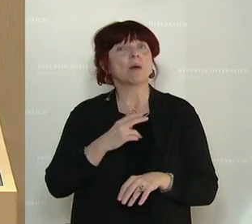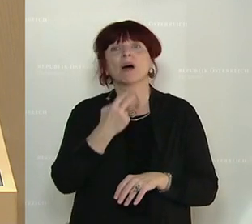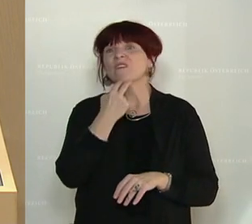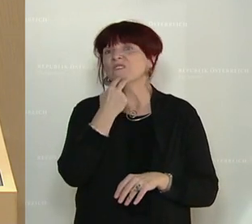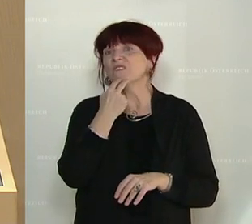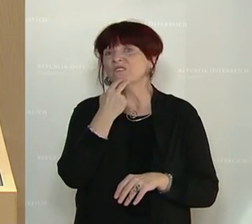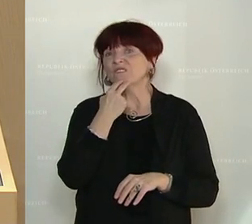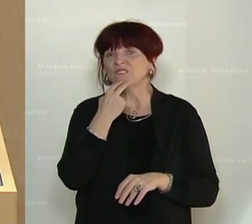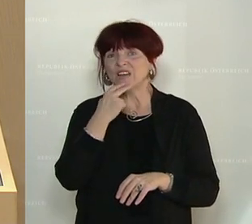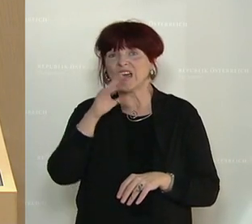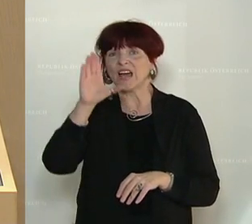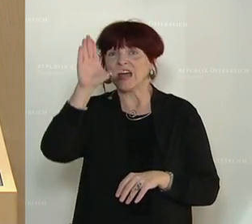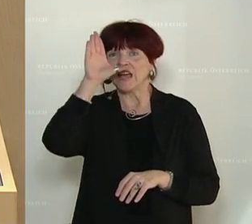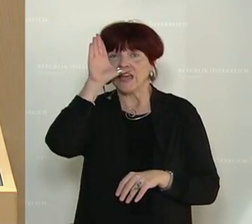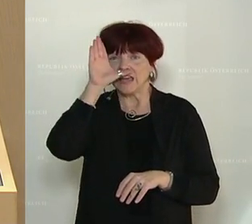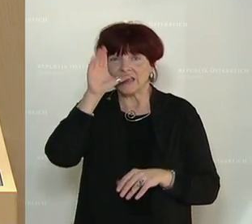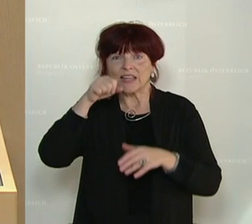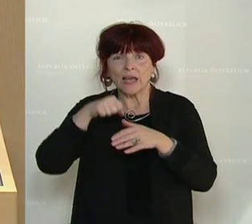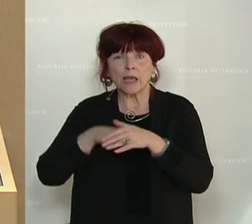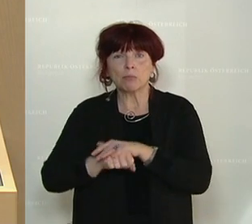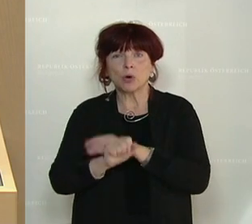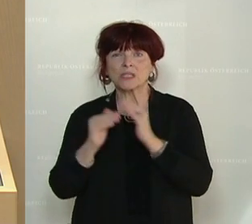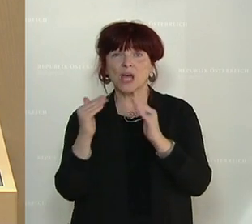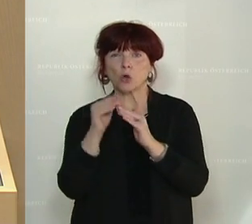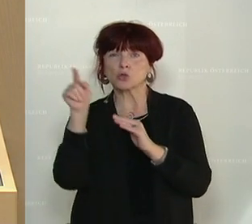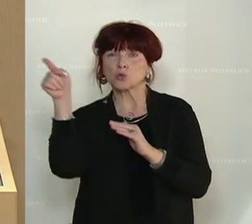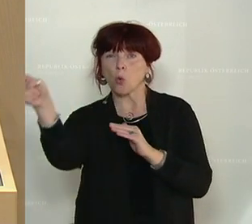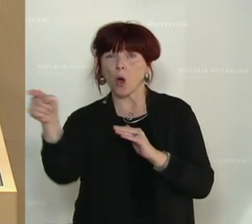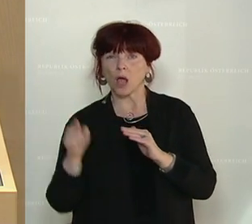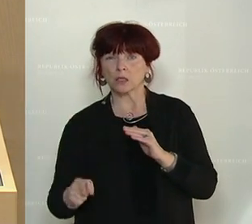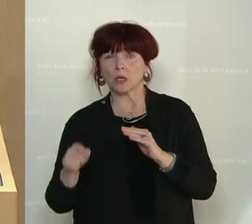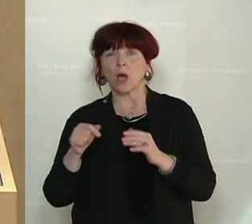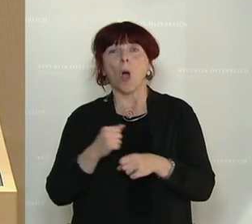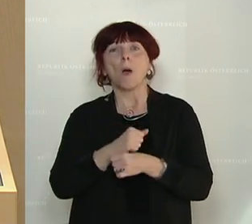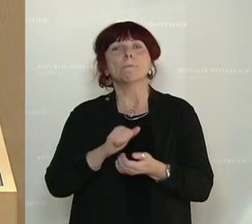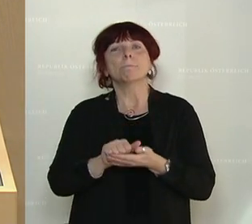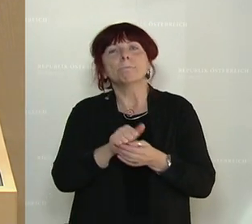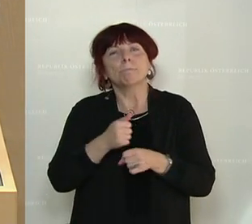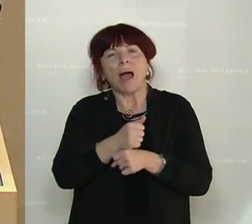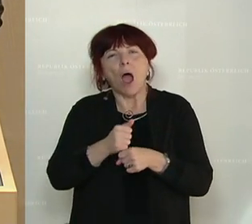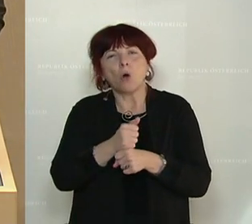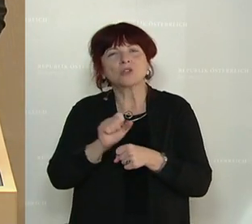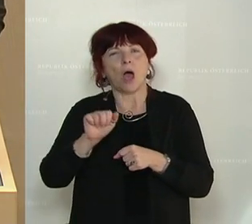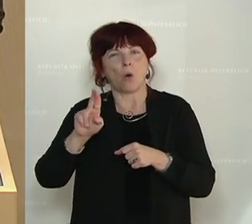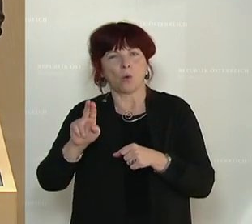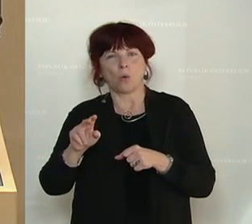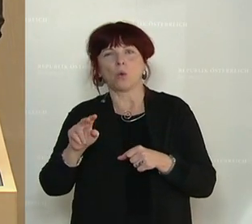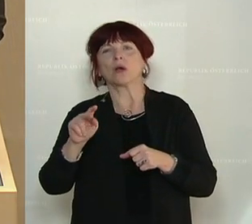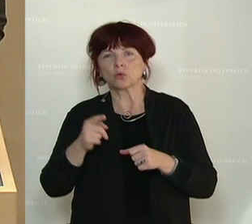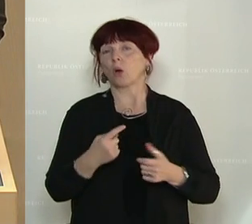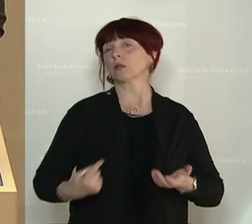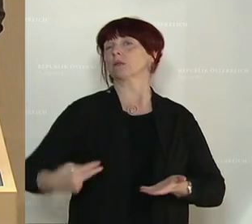vor dem Hitler-Geburtshaus in Braunau in Pose wirft, wer sogenannte Judensterne trägt, wer